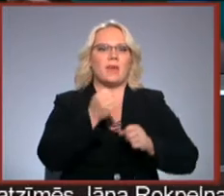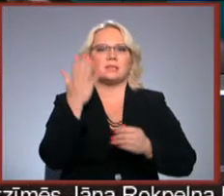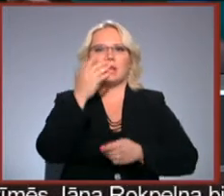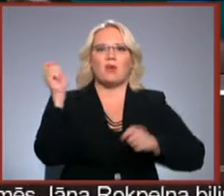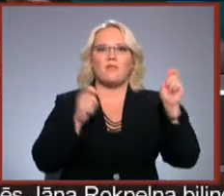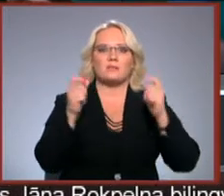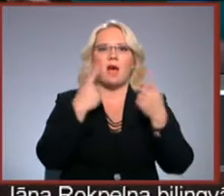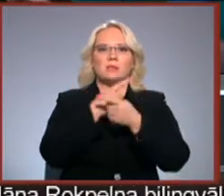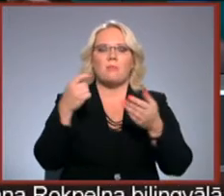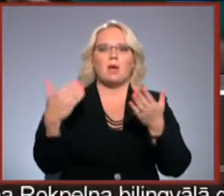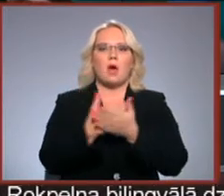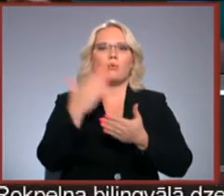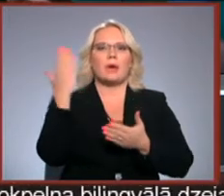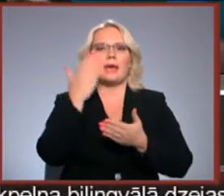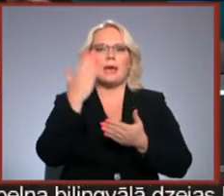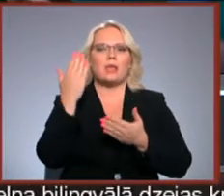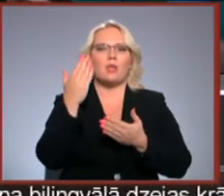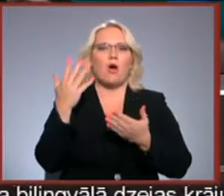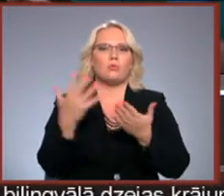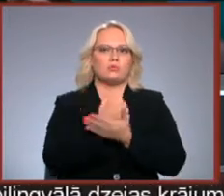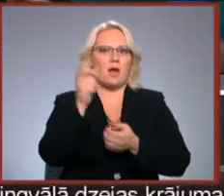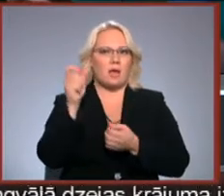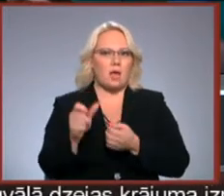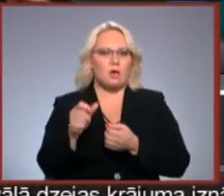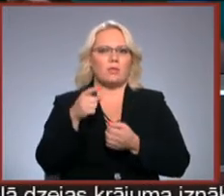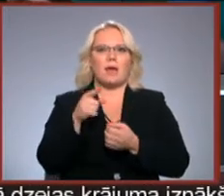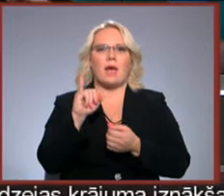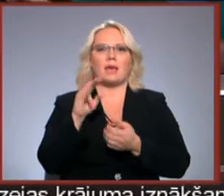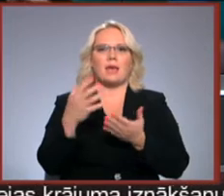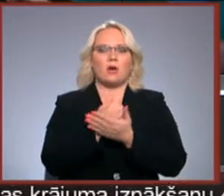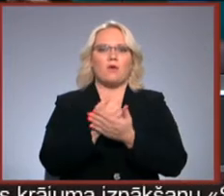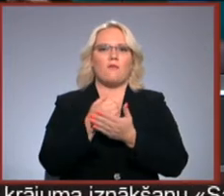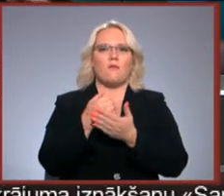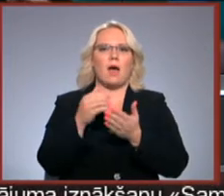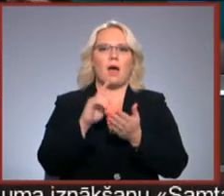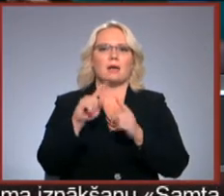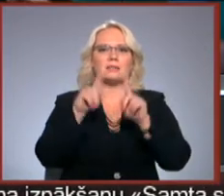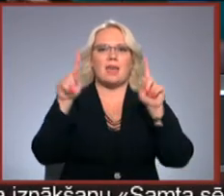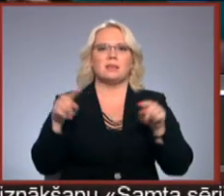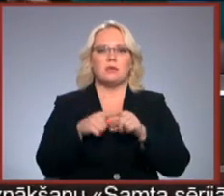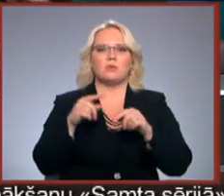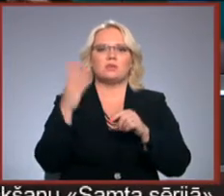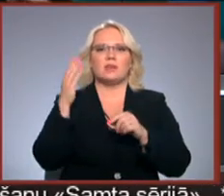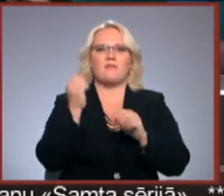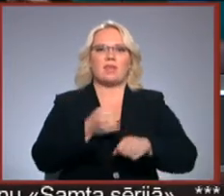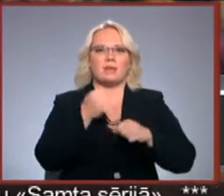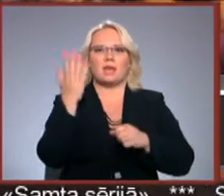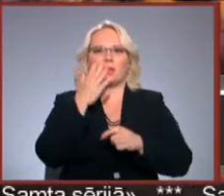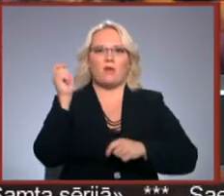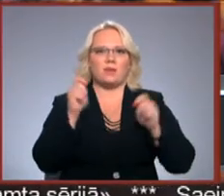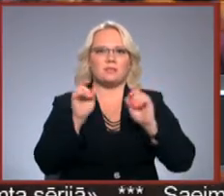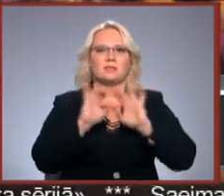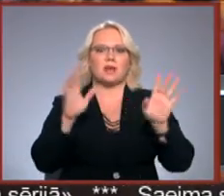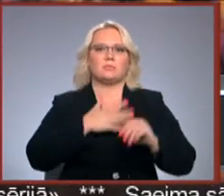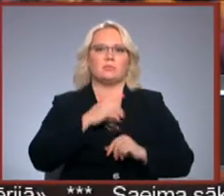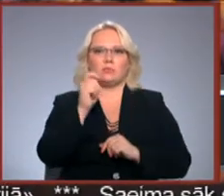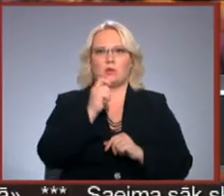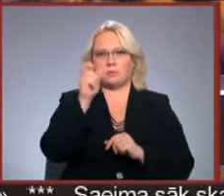festivāls